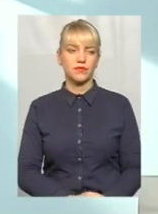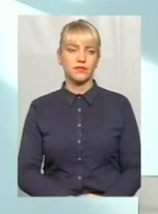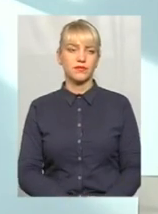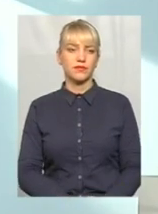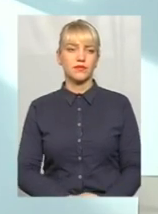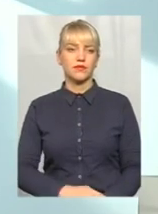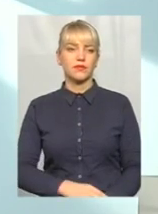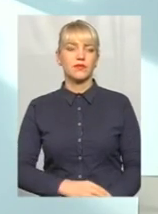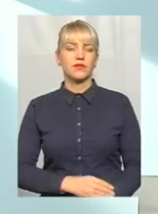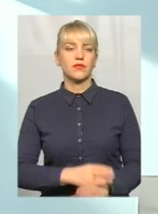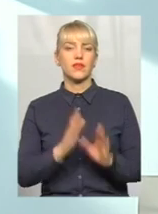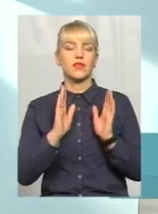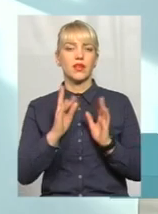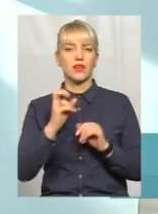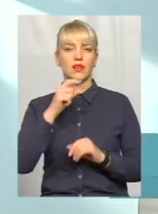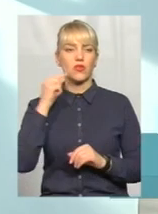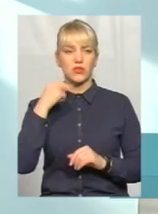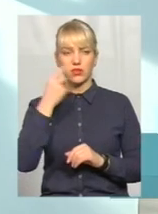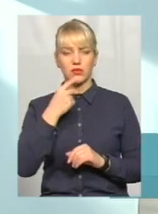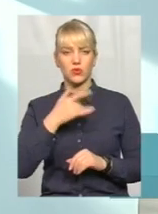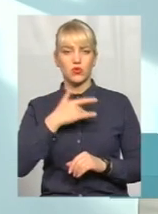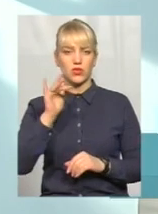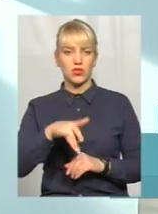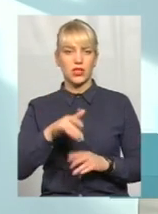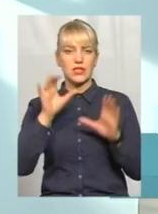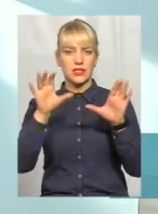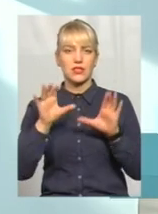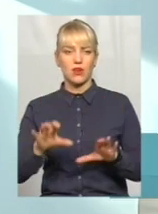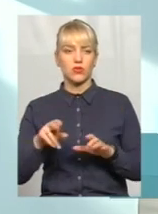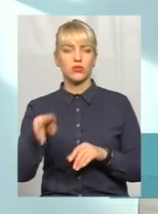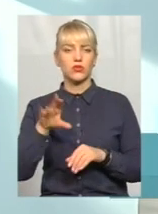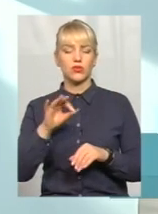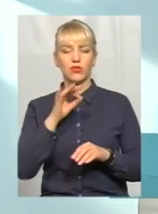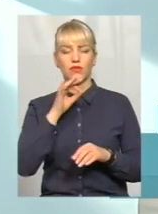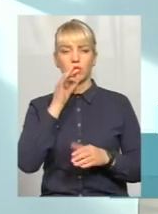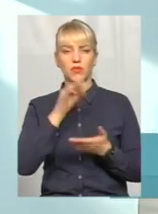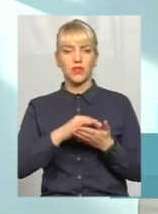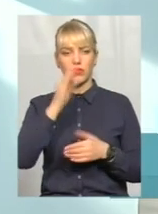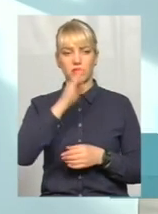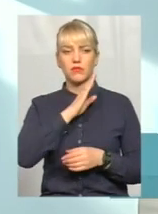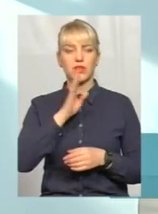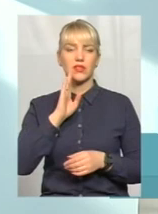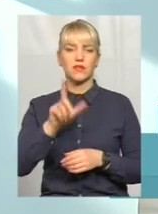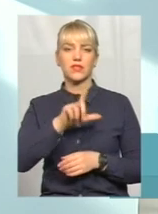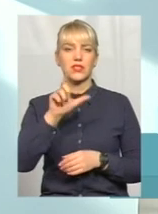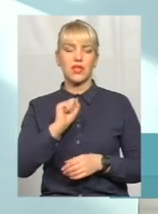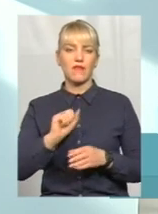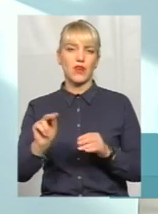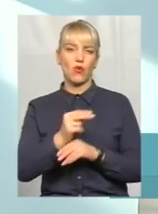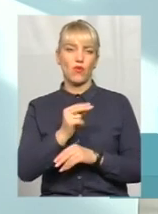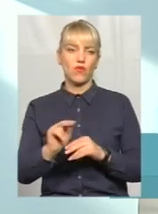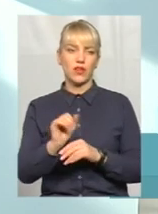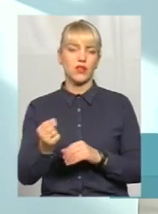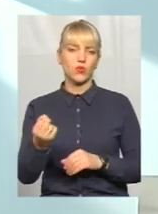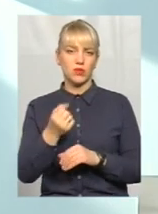Тільки на російській мові ужистаченням законодавства стосовно відповідальності батьків за виховання і